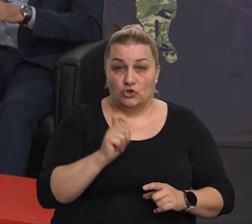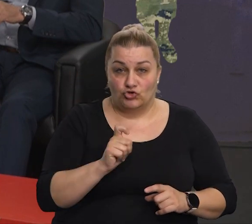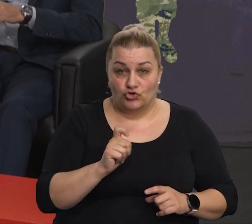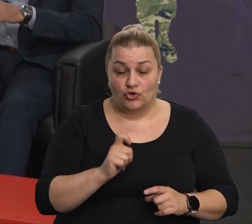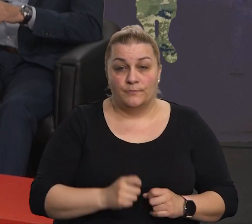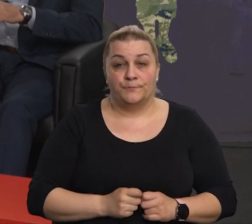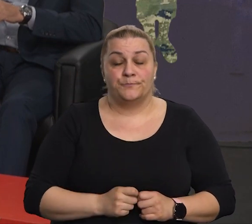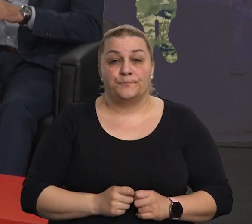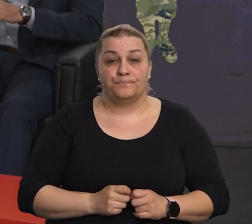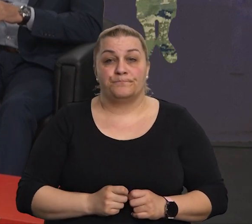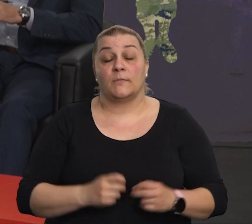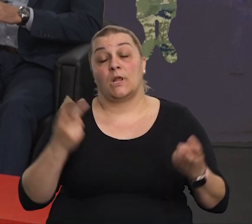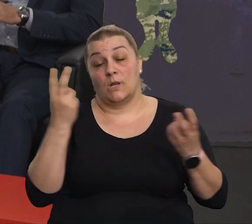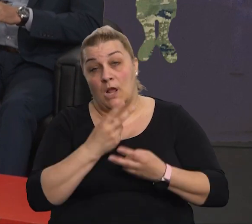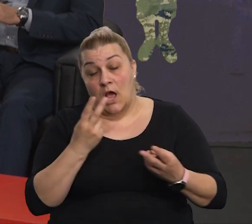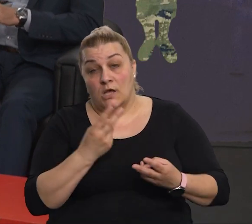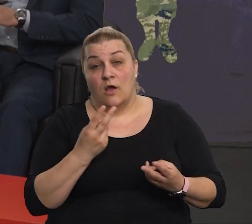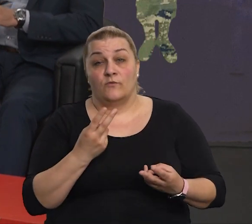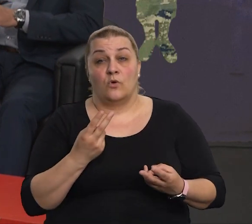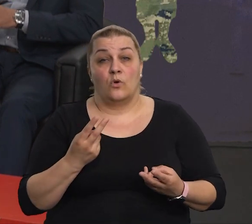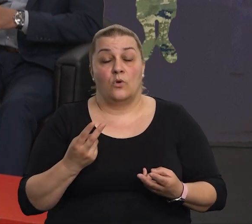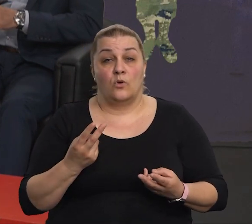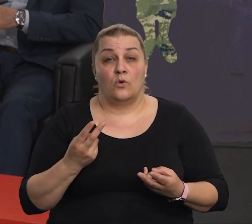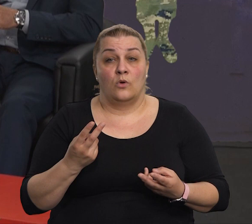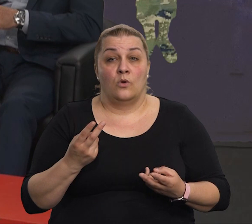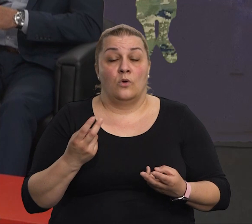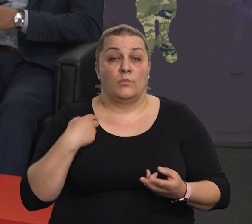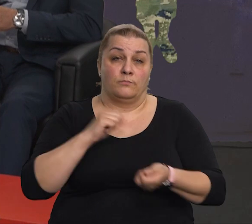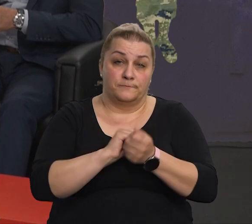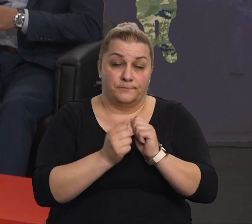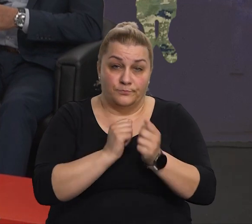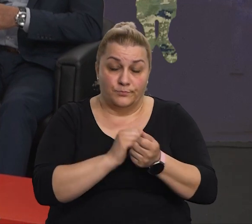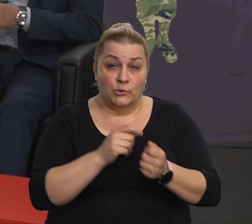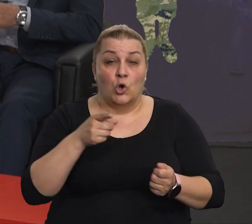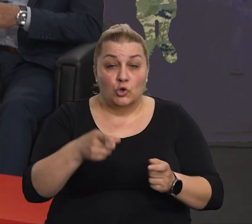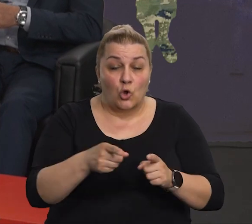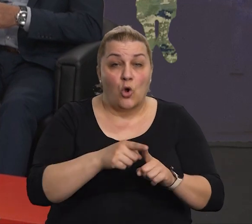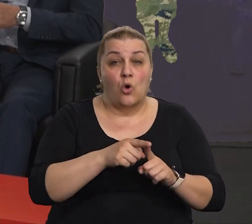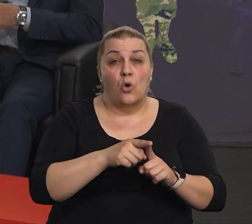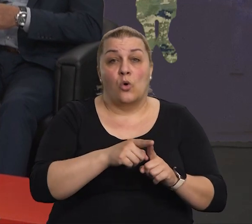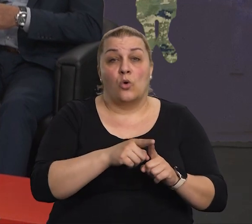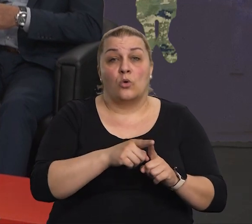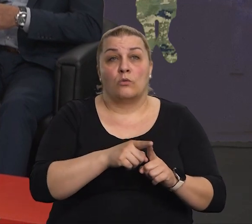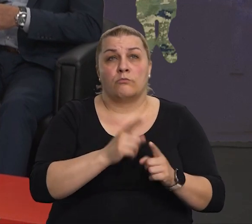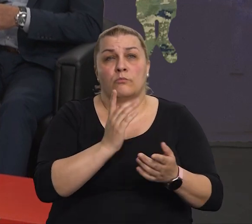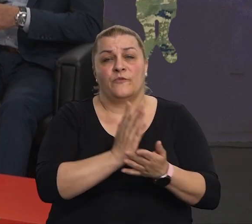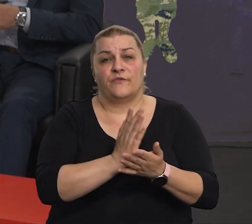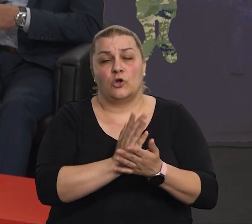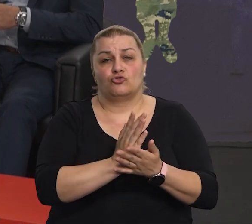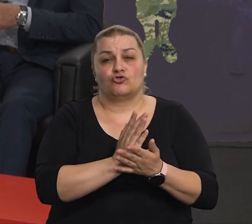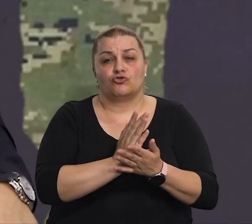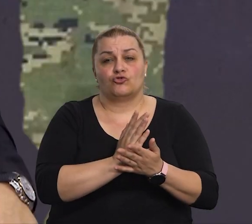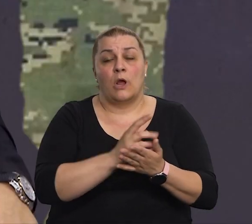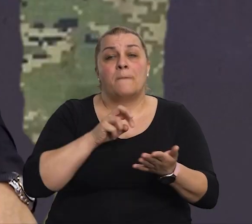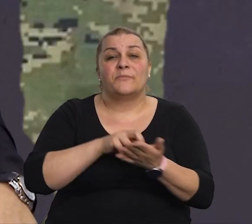Naravno da smo obili od tada, gori sam bio, gori sam bio već, bili smo sa